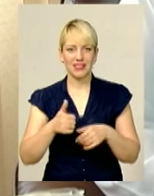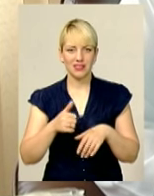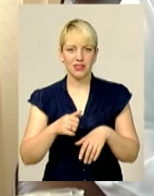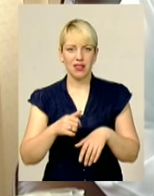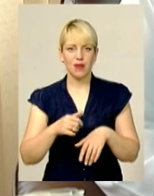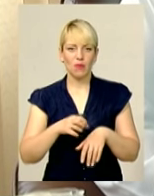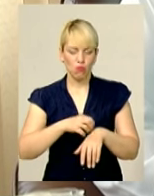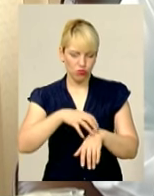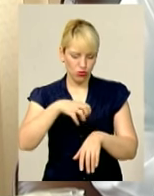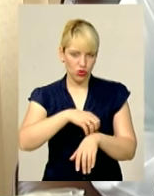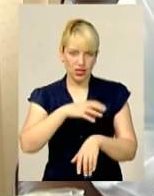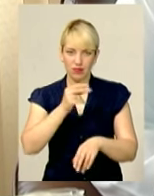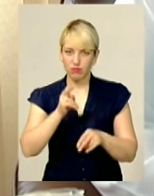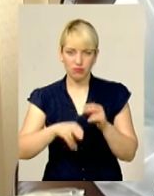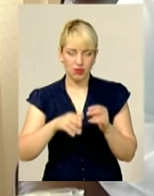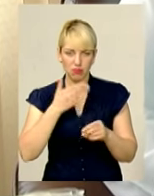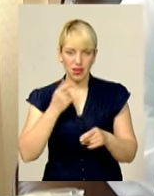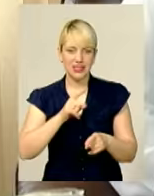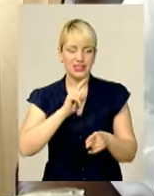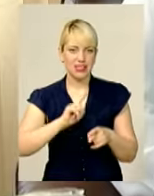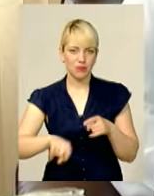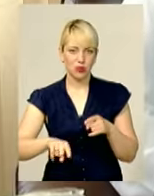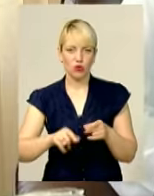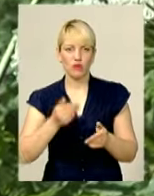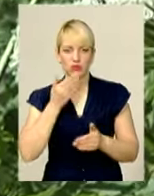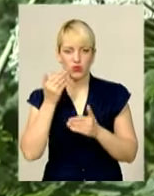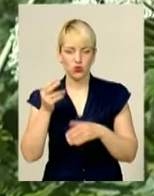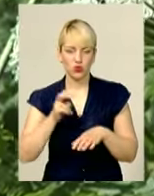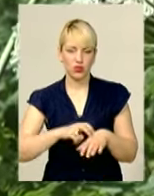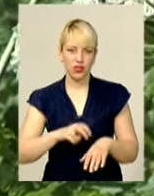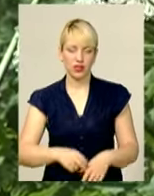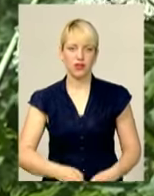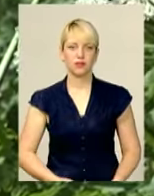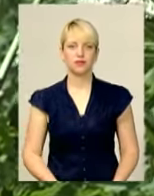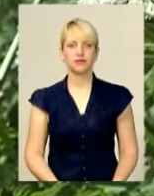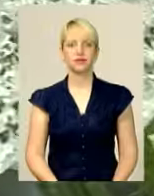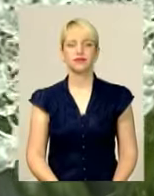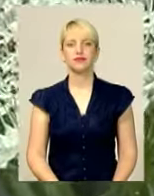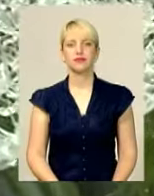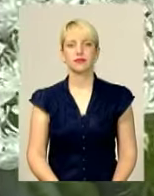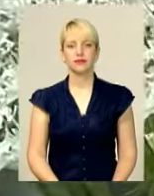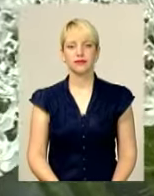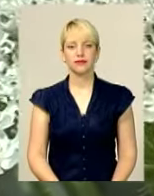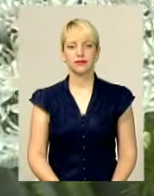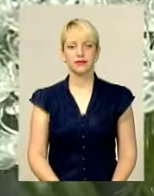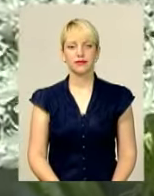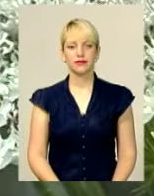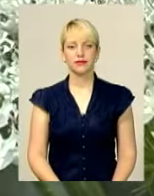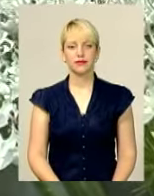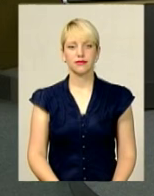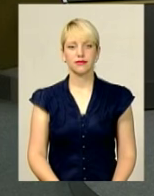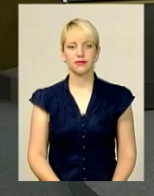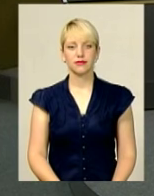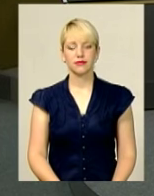появлення пухарів не припинився, терміново звернутися до лікаря. Тетяна Пресикар, Максим Захарченко для інформаційного випуску.